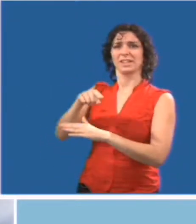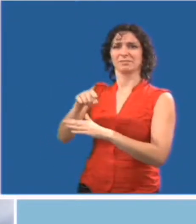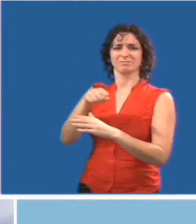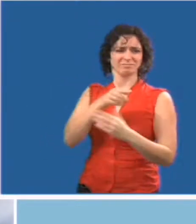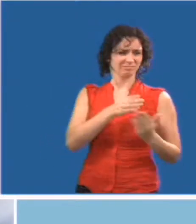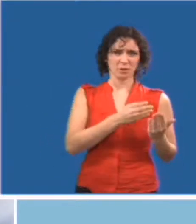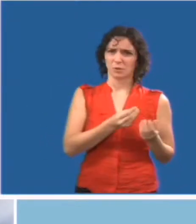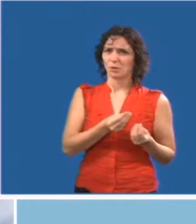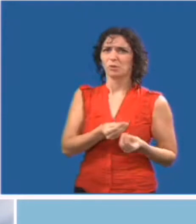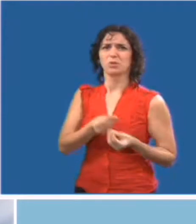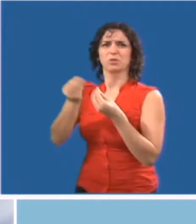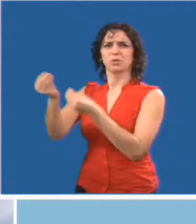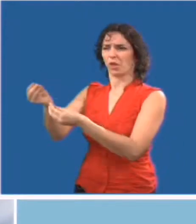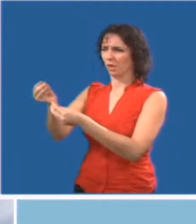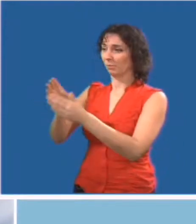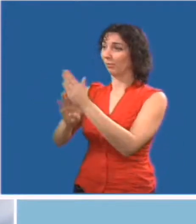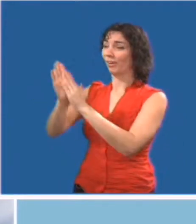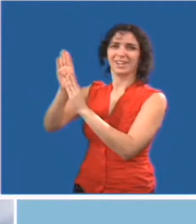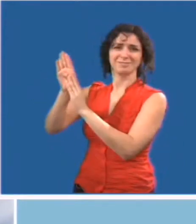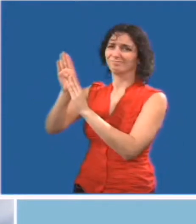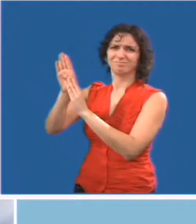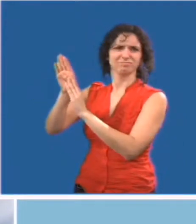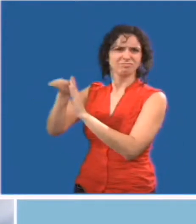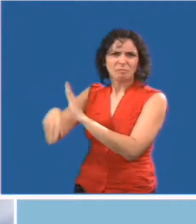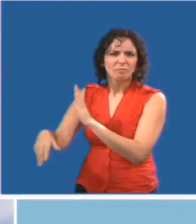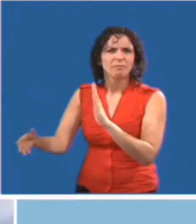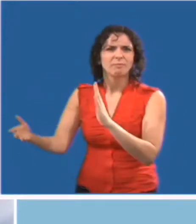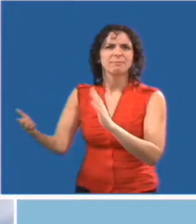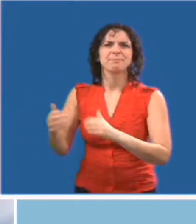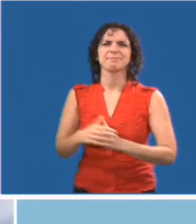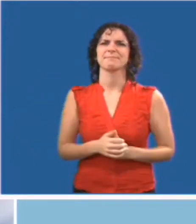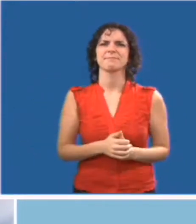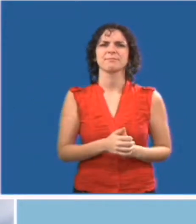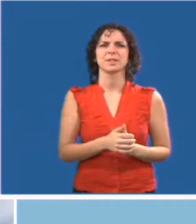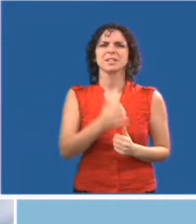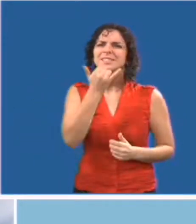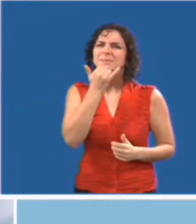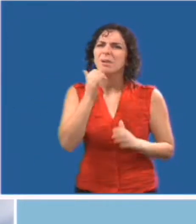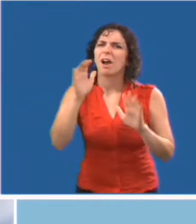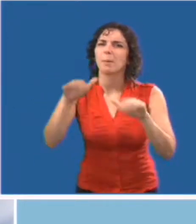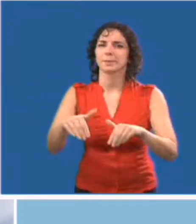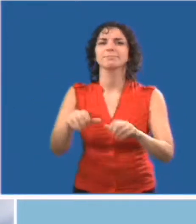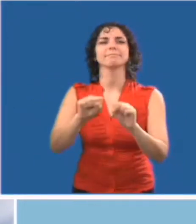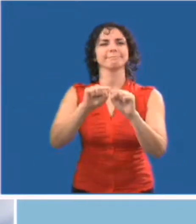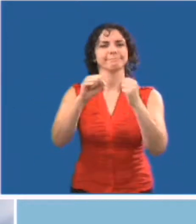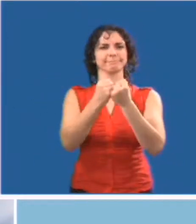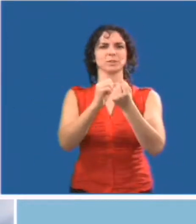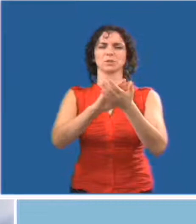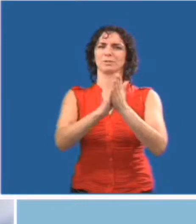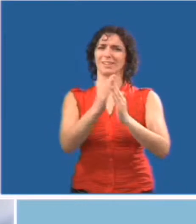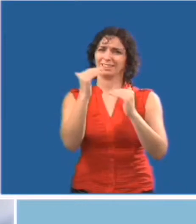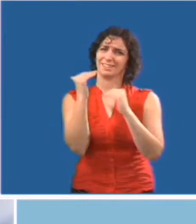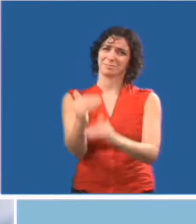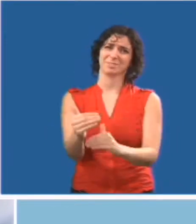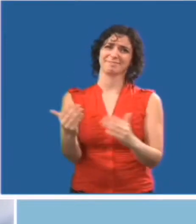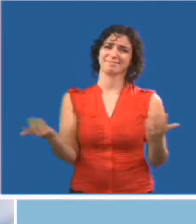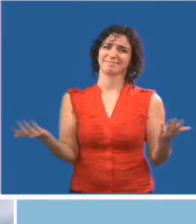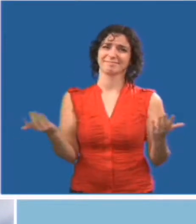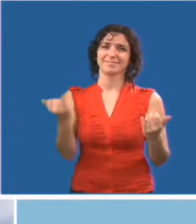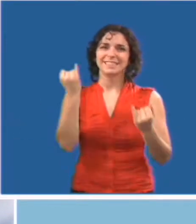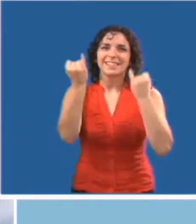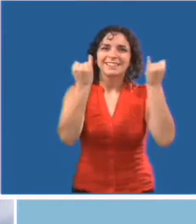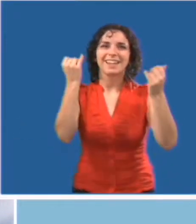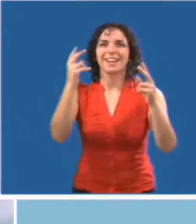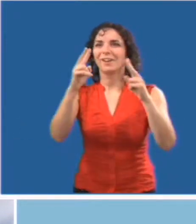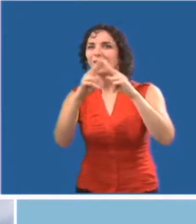organismes et les communautés d'atteindre leur plein potentiel. Le résultat? La société ne profite pas